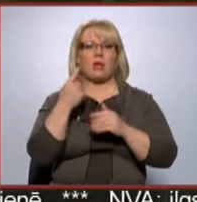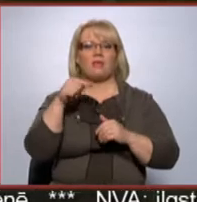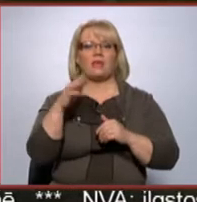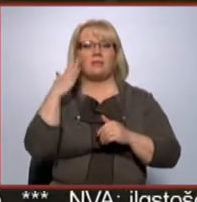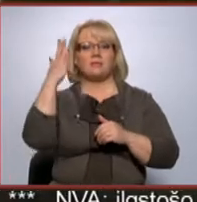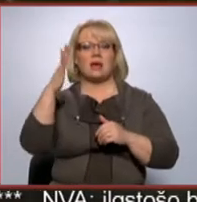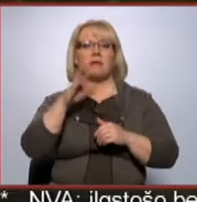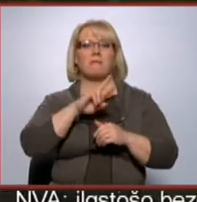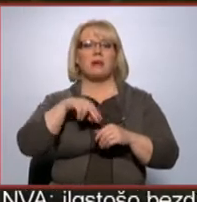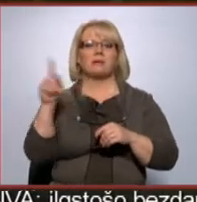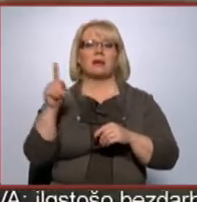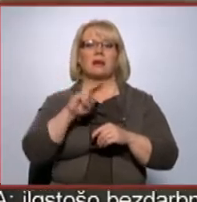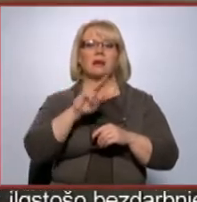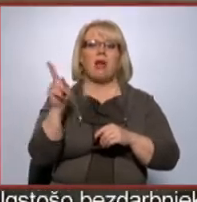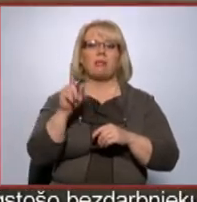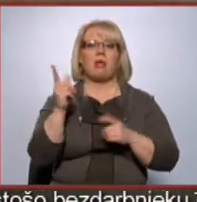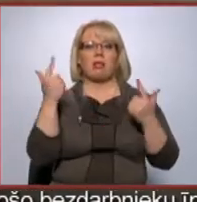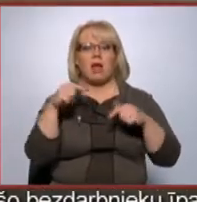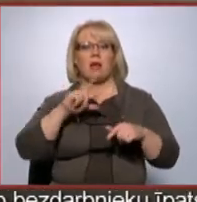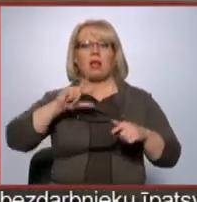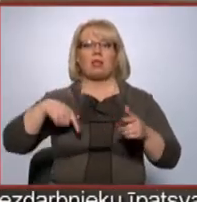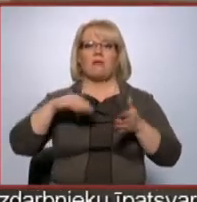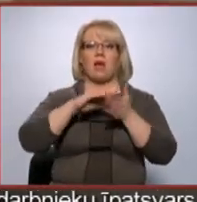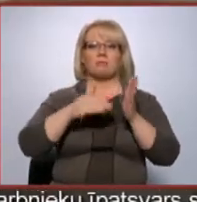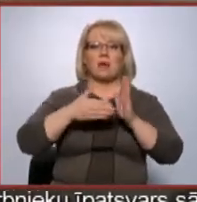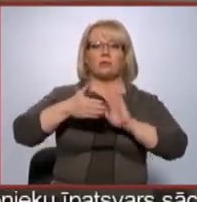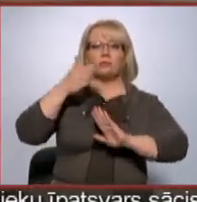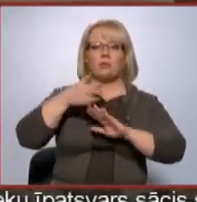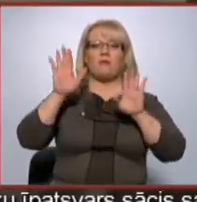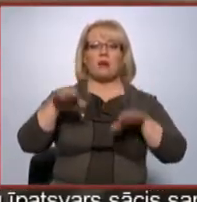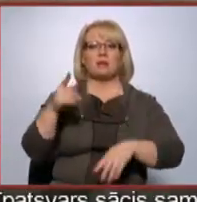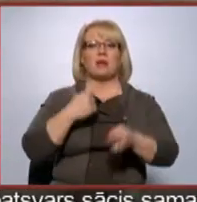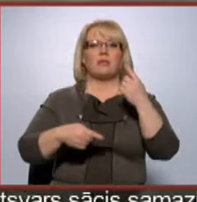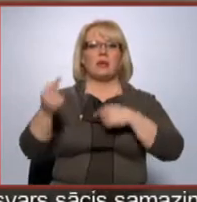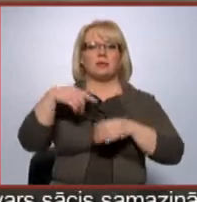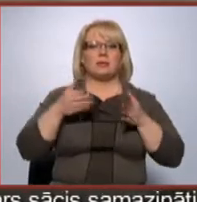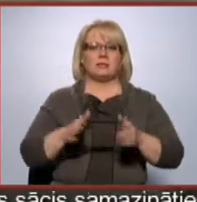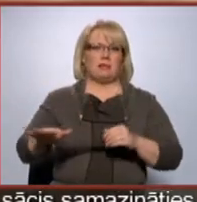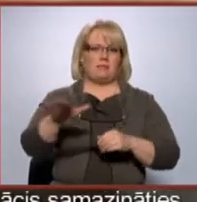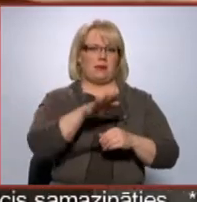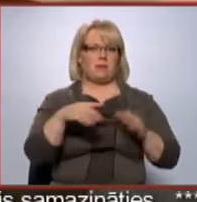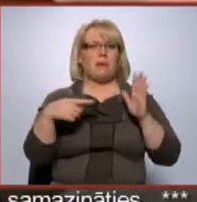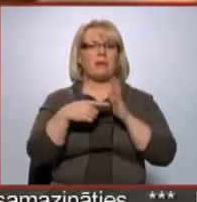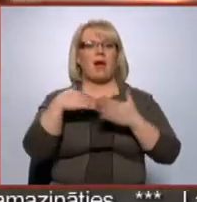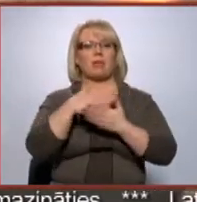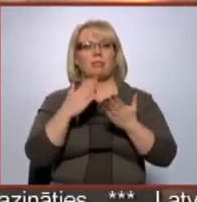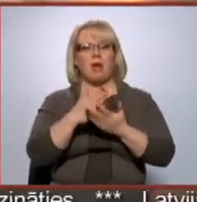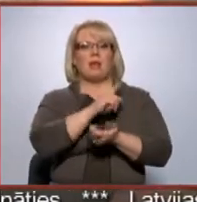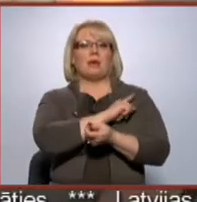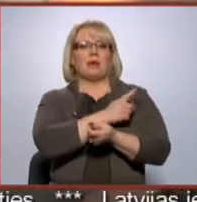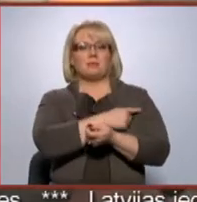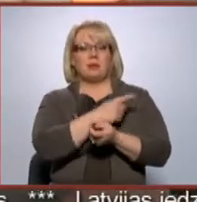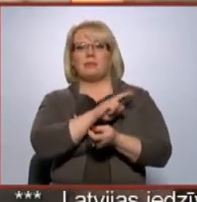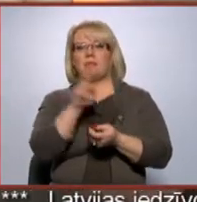cer, ka pēc kāda laika arī Latvijā apstākļi uzlabosies un viņi varēs atgriezties dzimtenē, bet kāda daļa iespējams